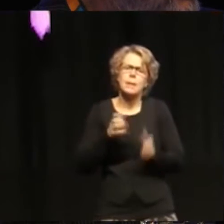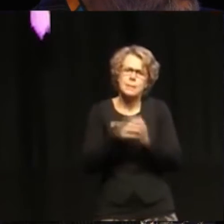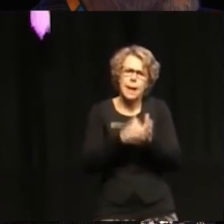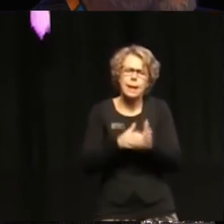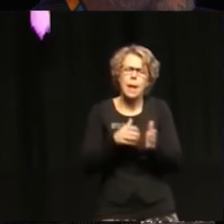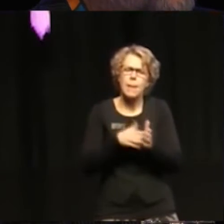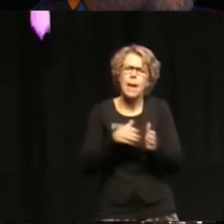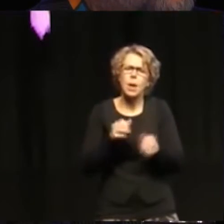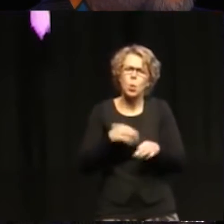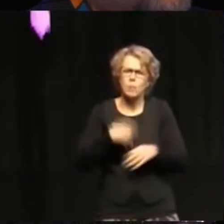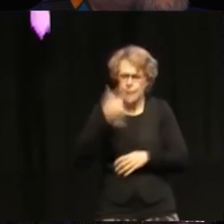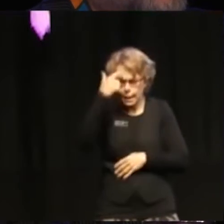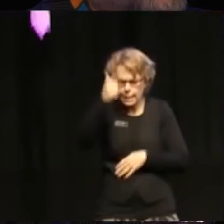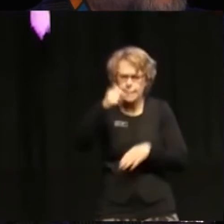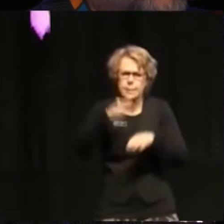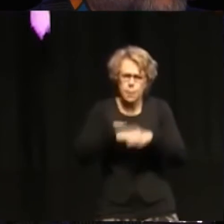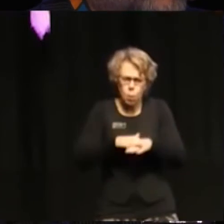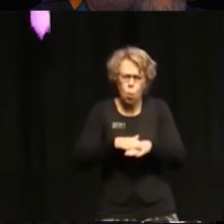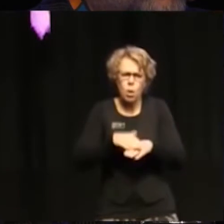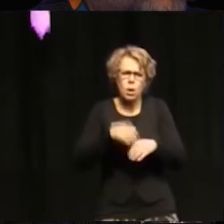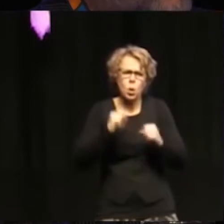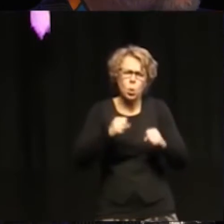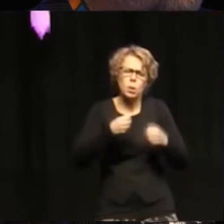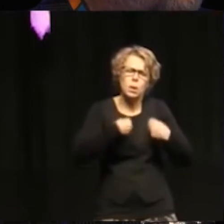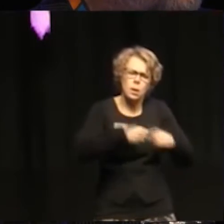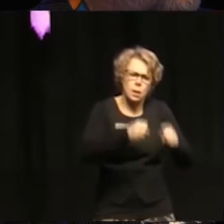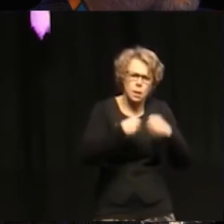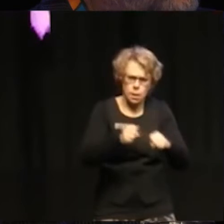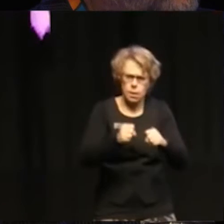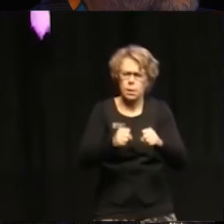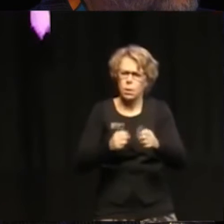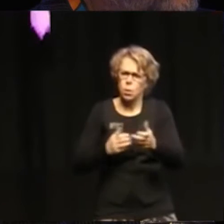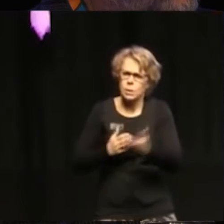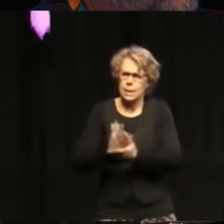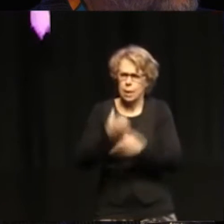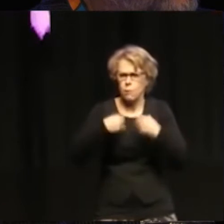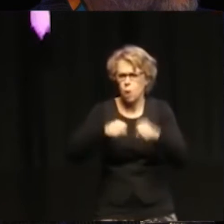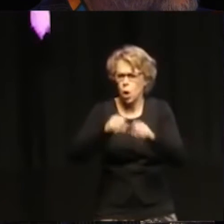human rights and human rights monitoring mechanisms can provide.